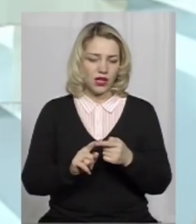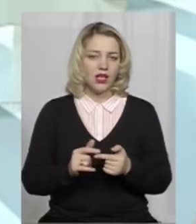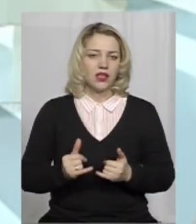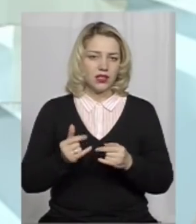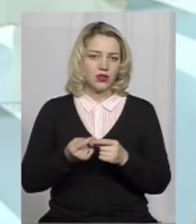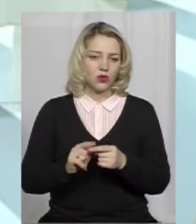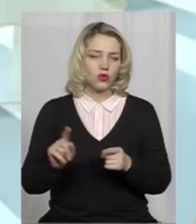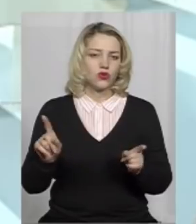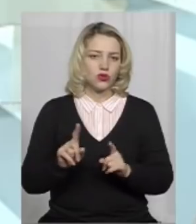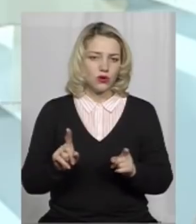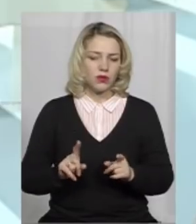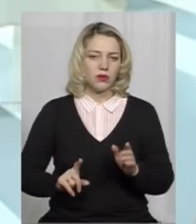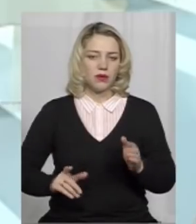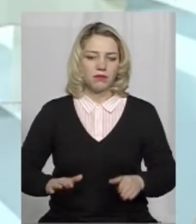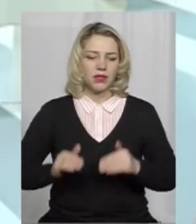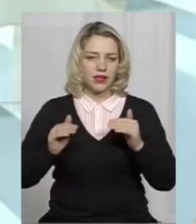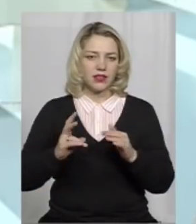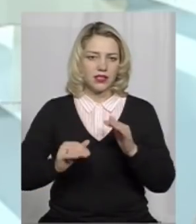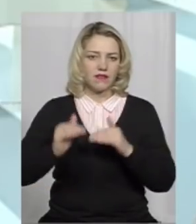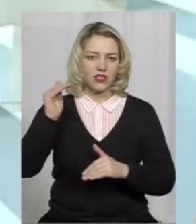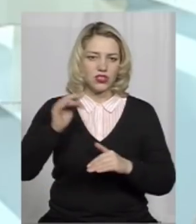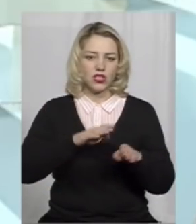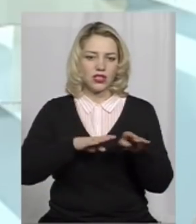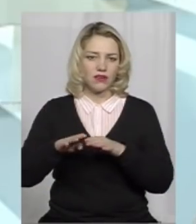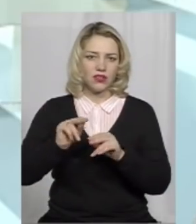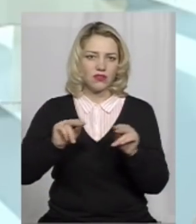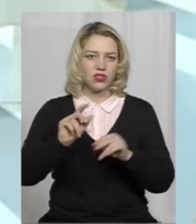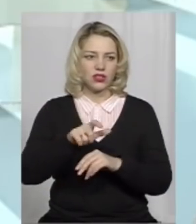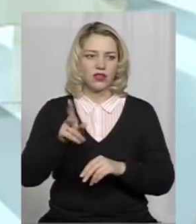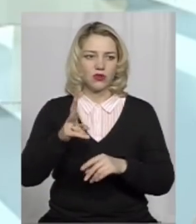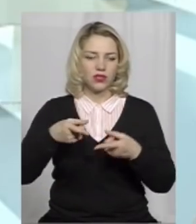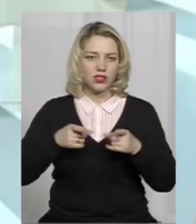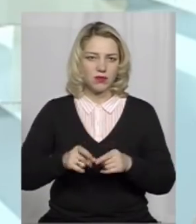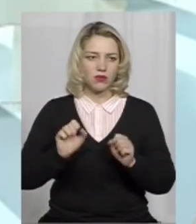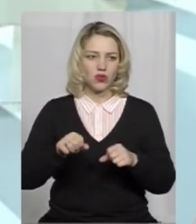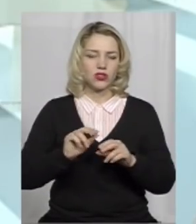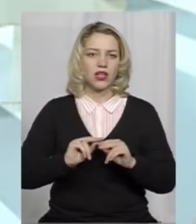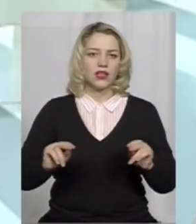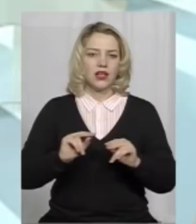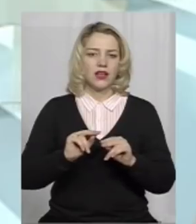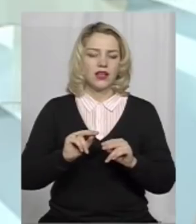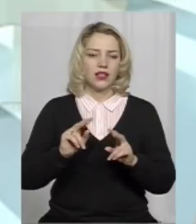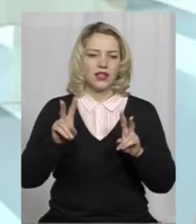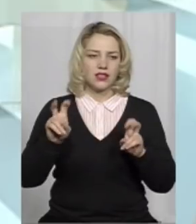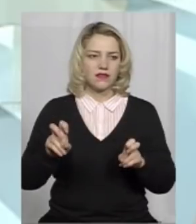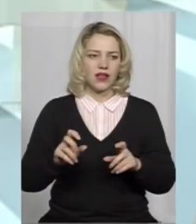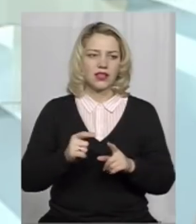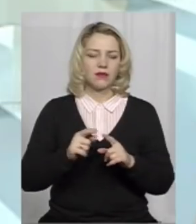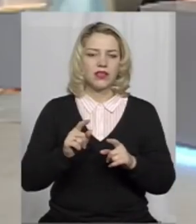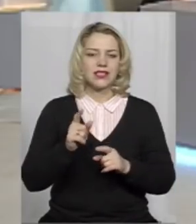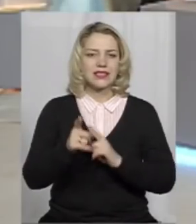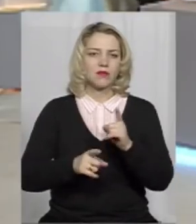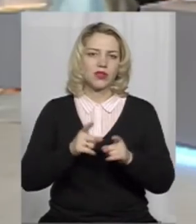того, щоб підняти на вищий рівень тих вчителів, яких можна насправді назвати агентами змін нової